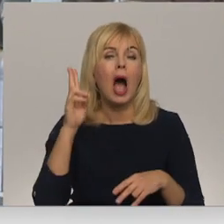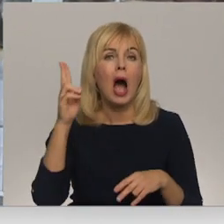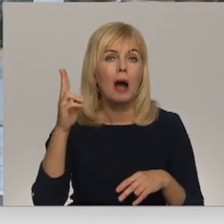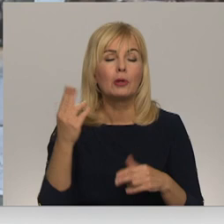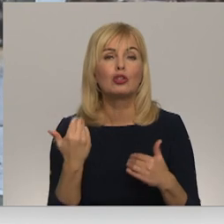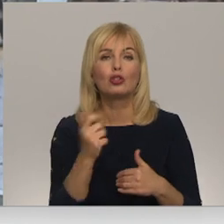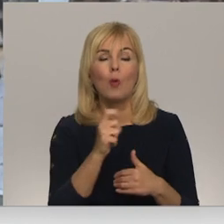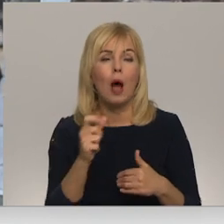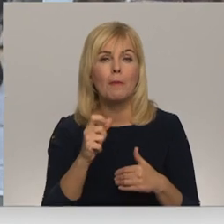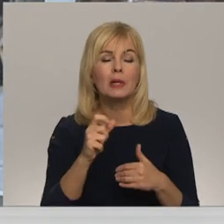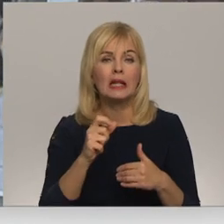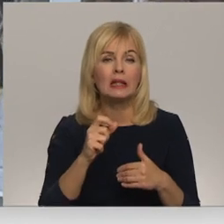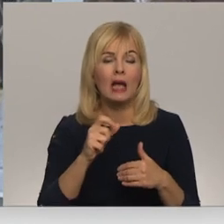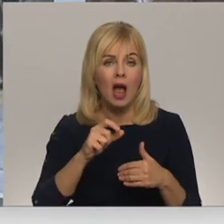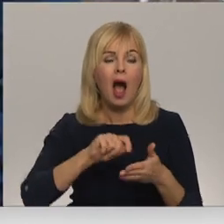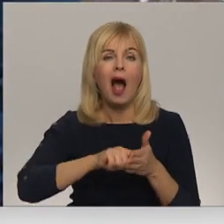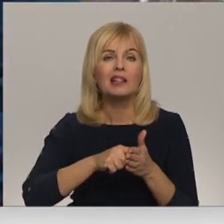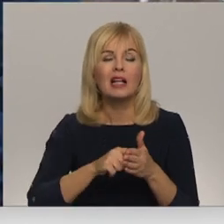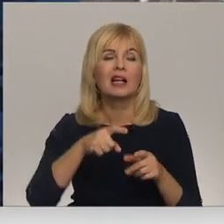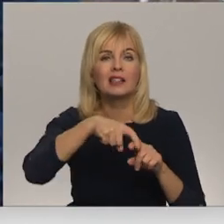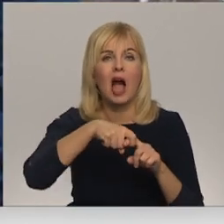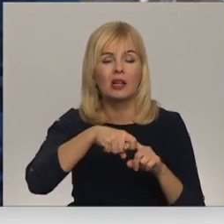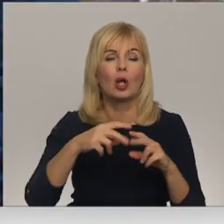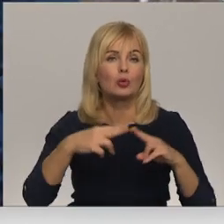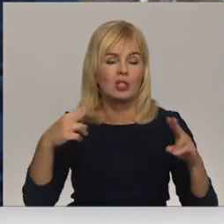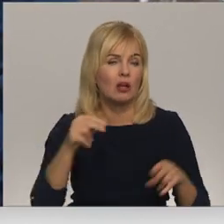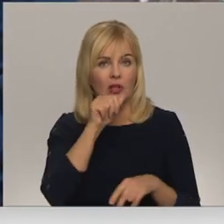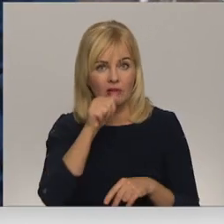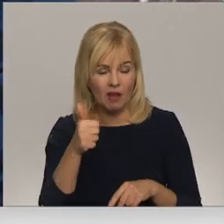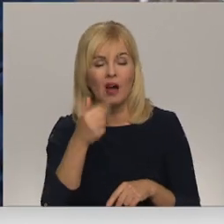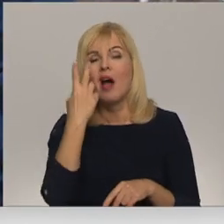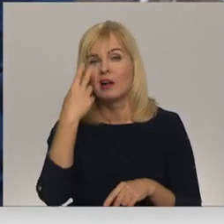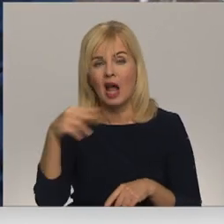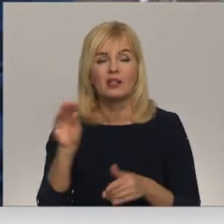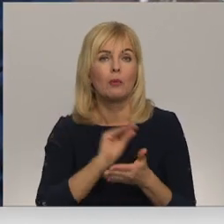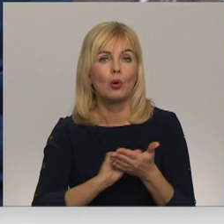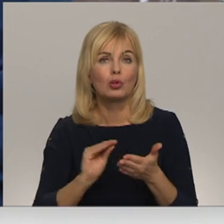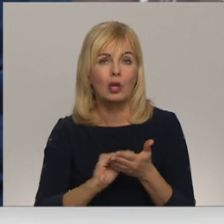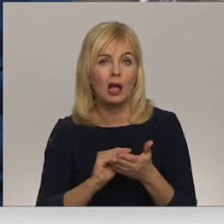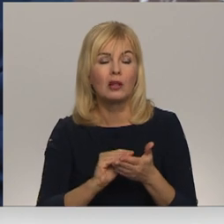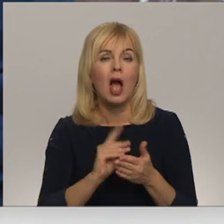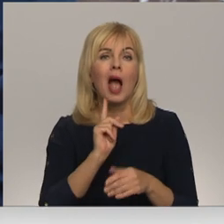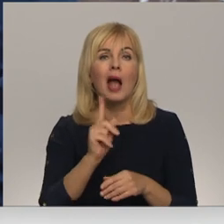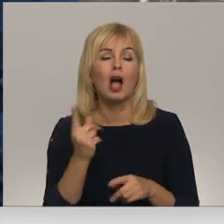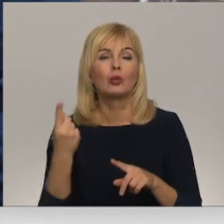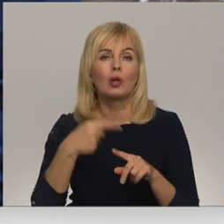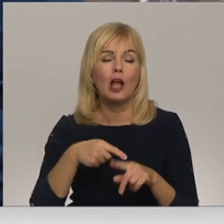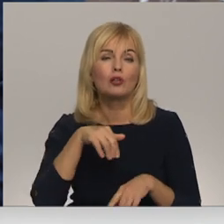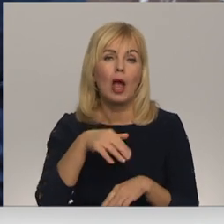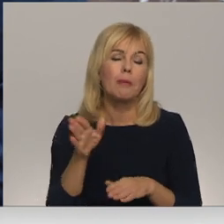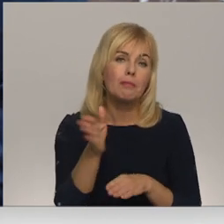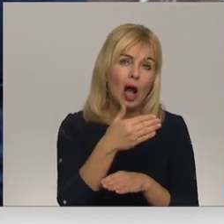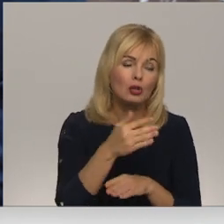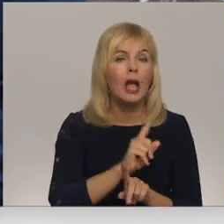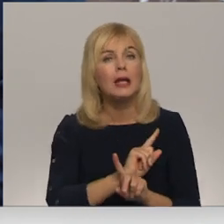atslēgus uz tilta margām karināt nevar. Jā, mēs redzējām uzraksts un mēs jau nākam katru reizi, pasteigā un meklējam,